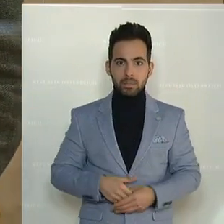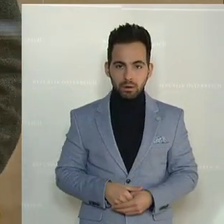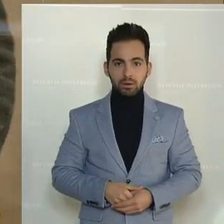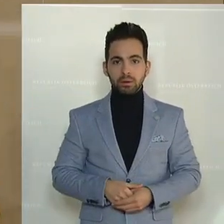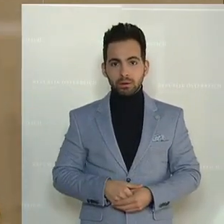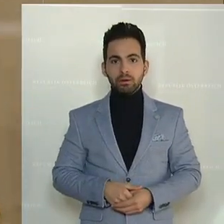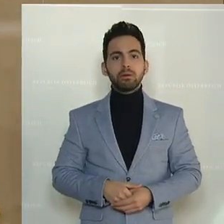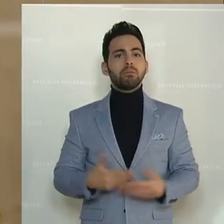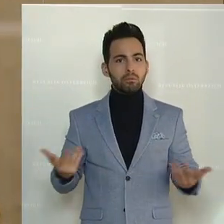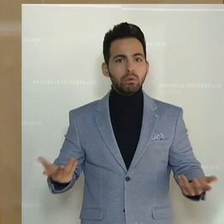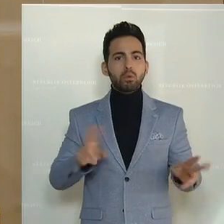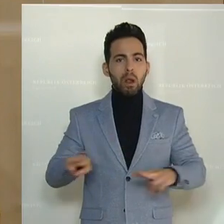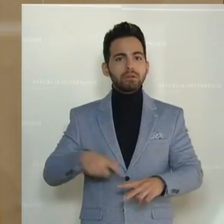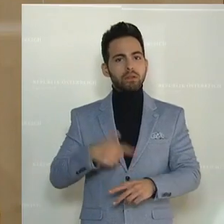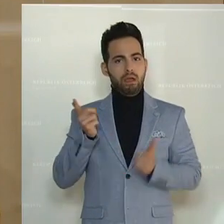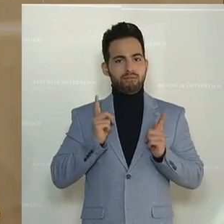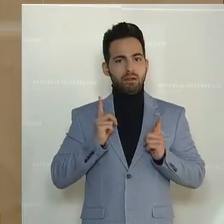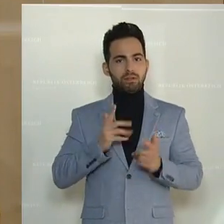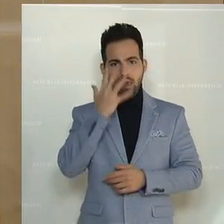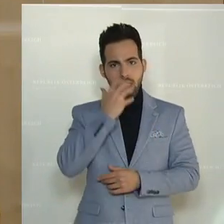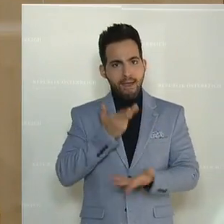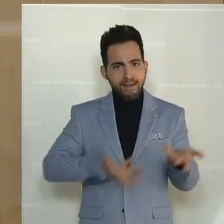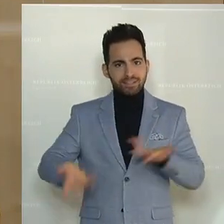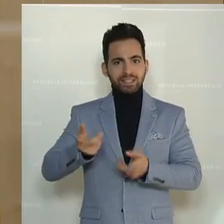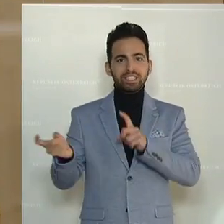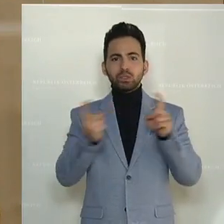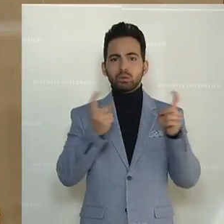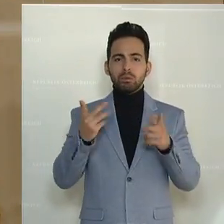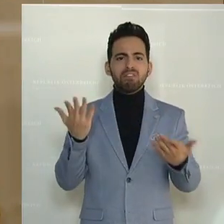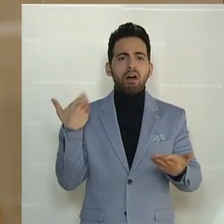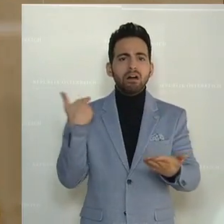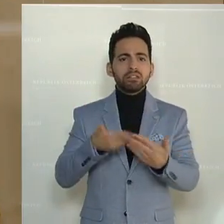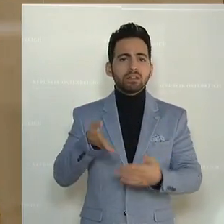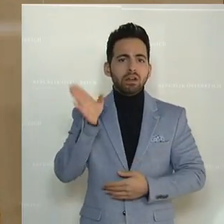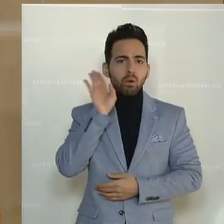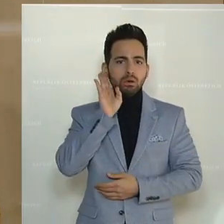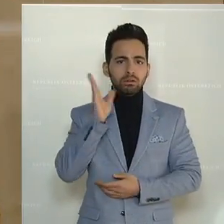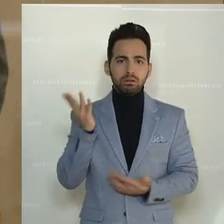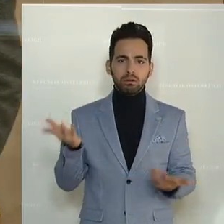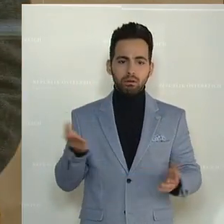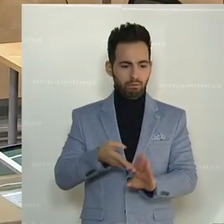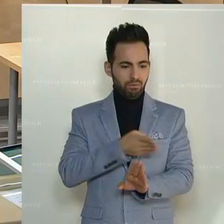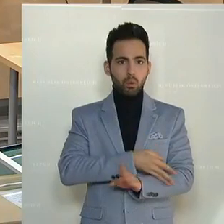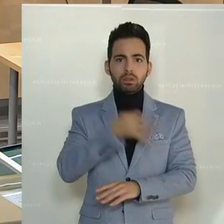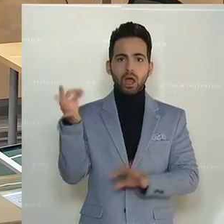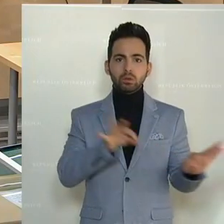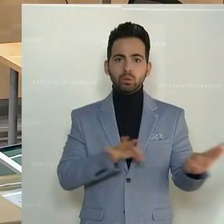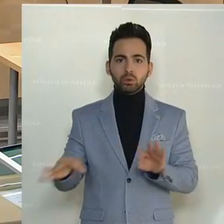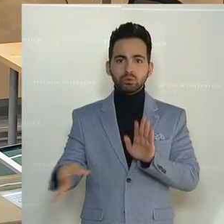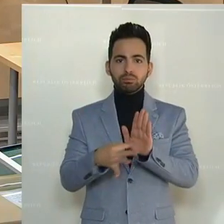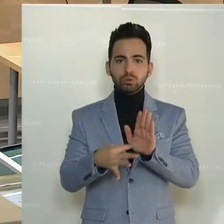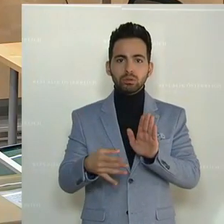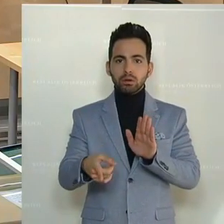ernsthafte Diskussion erwarten. Aber was haben Sie gehört? Noch zum vorigen Tagesordnungspunkt geht